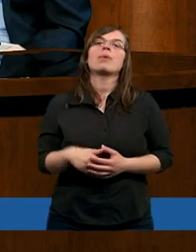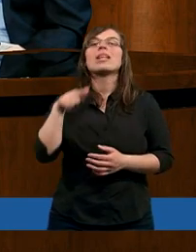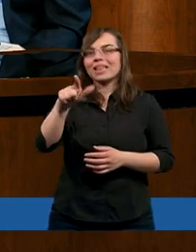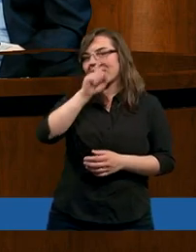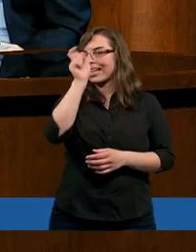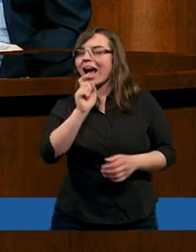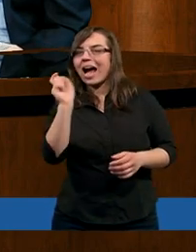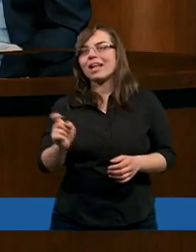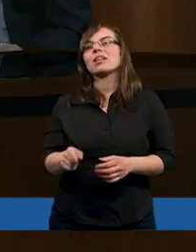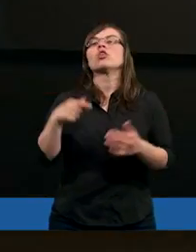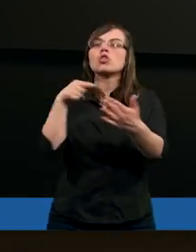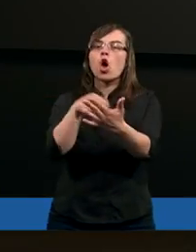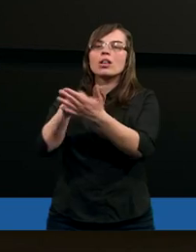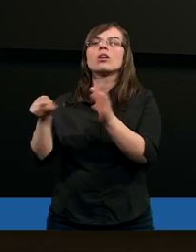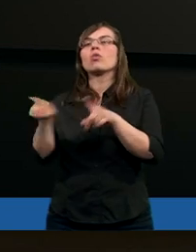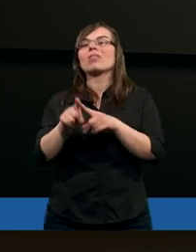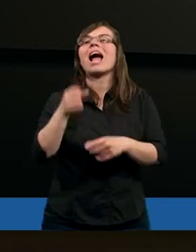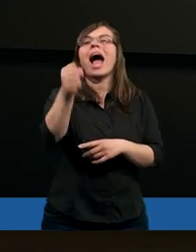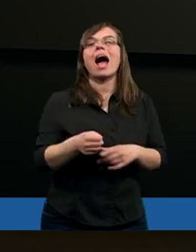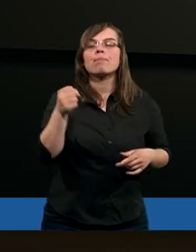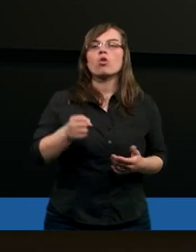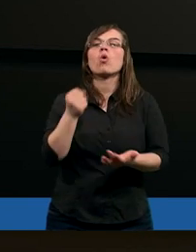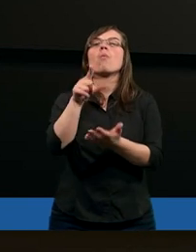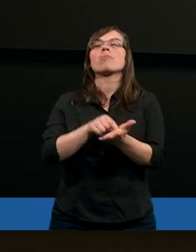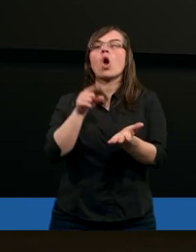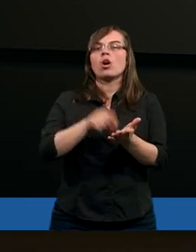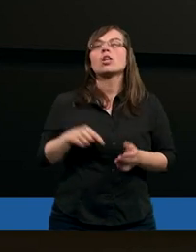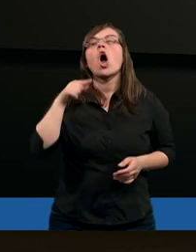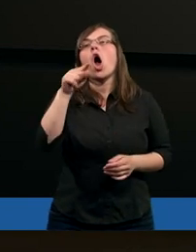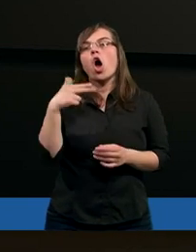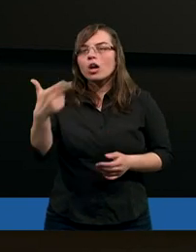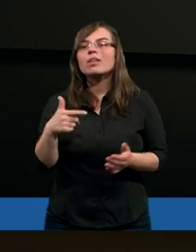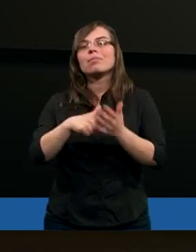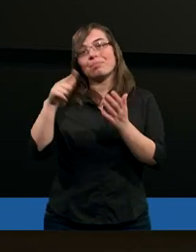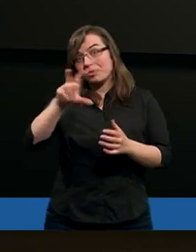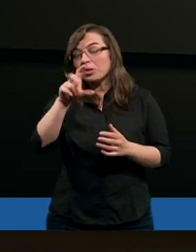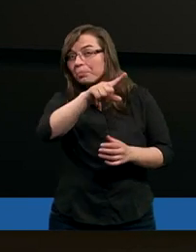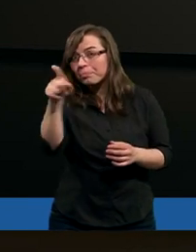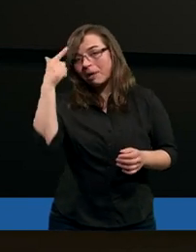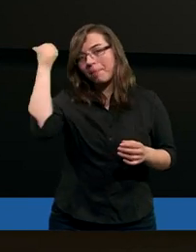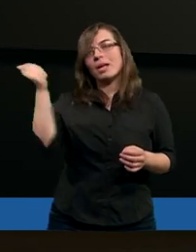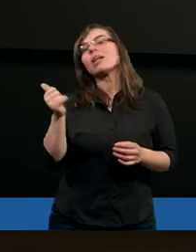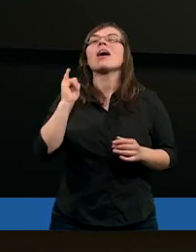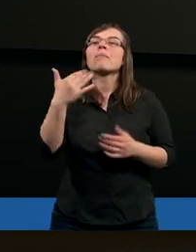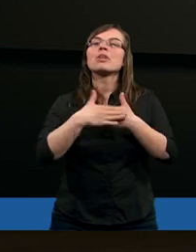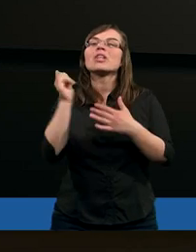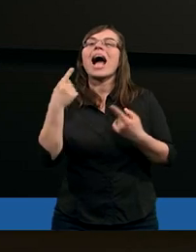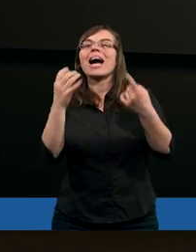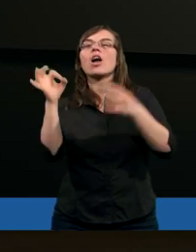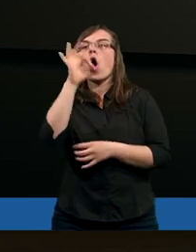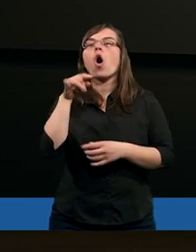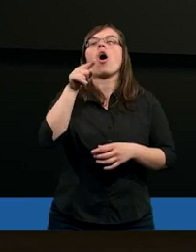tego zagadnienia dotyka również apostoł Piotr. Bo on, pamiętacie przy jakiej okazji